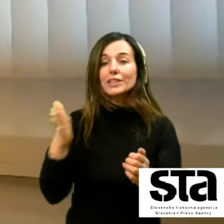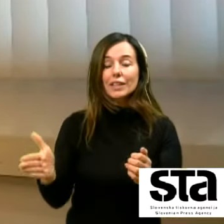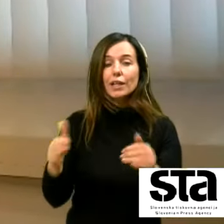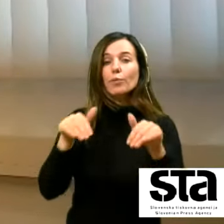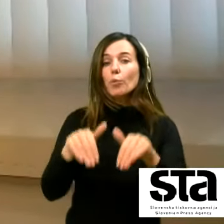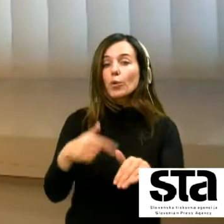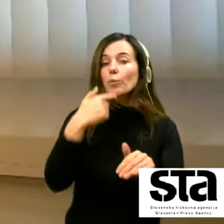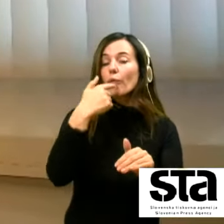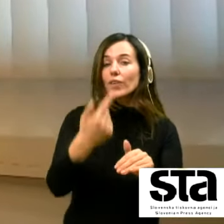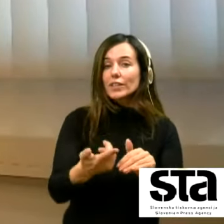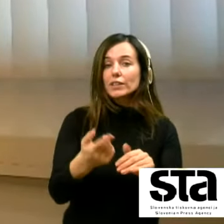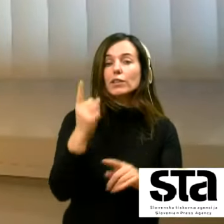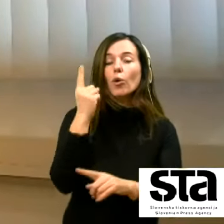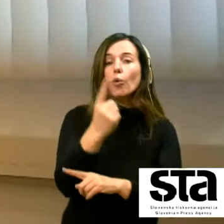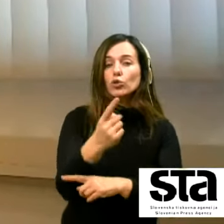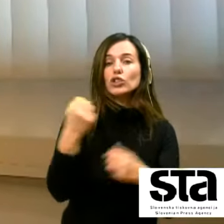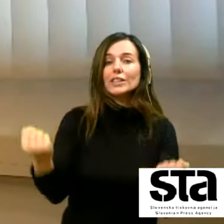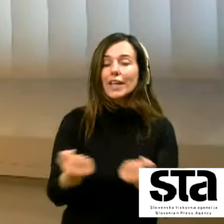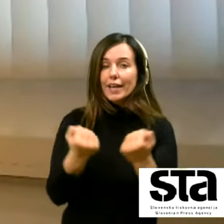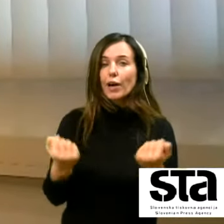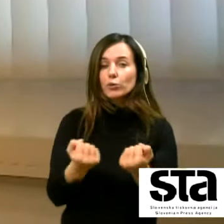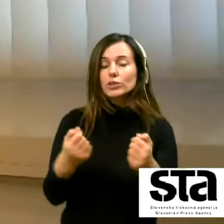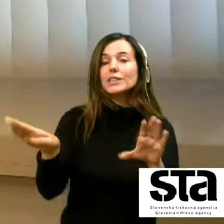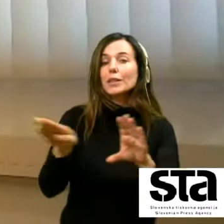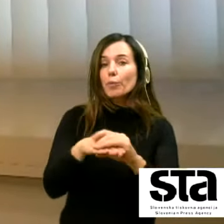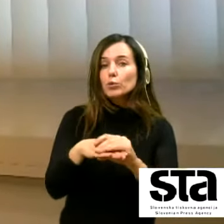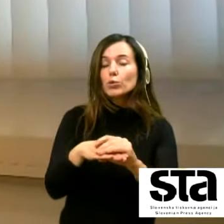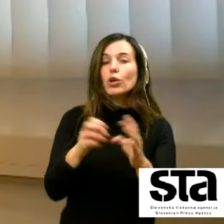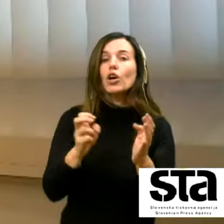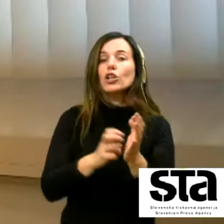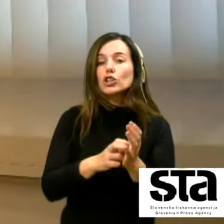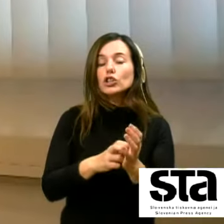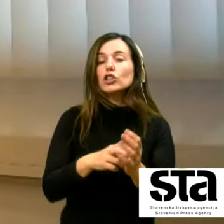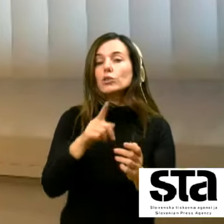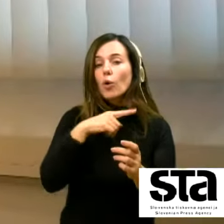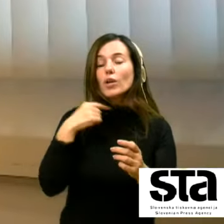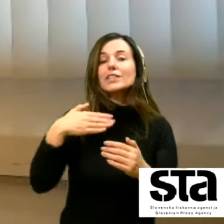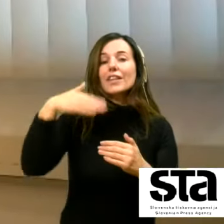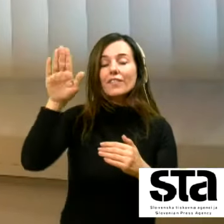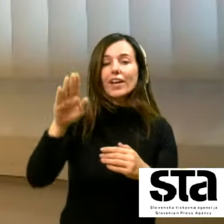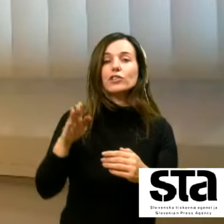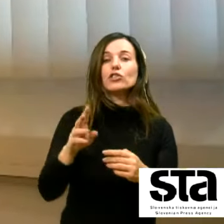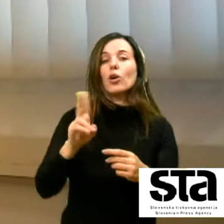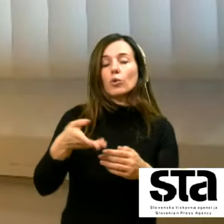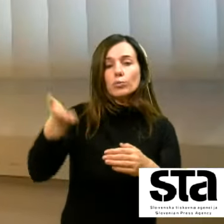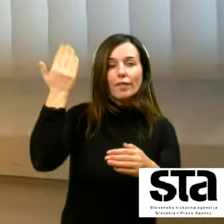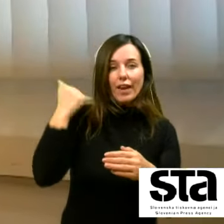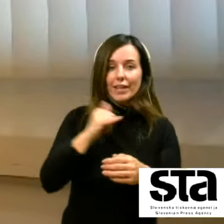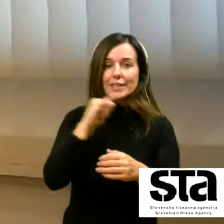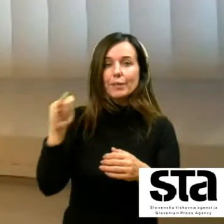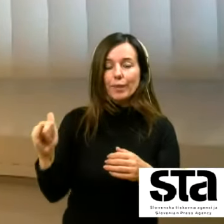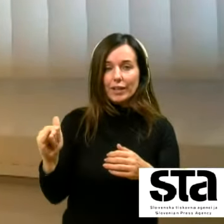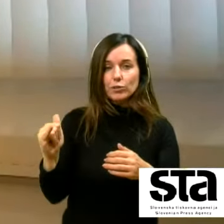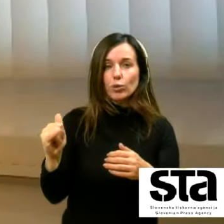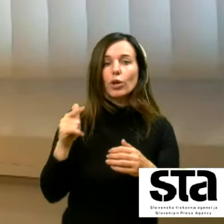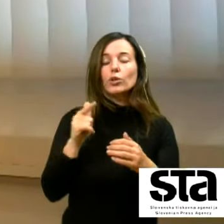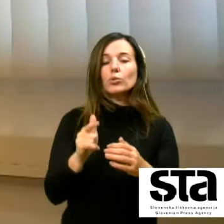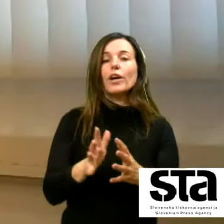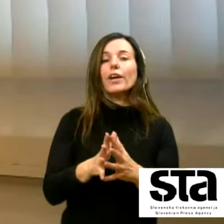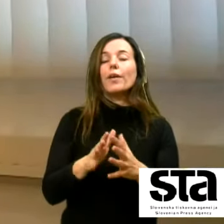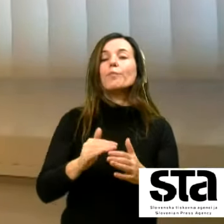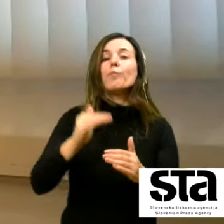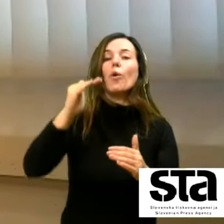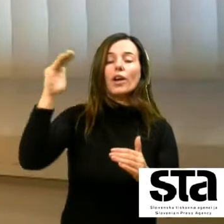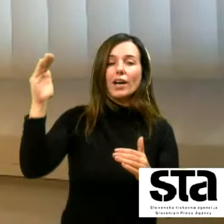moram reči da določen dejavnosti pa zaposlujo še bistvo na večjem delu kot so v lanskem letu tudi veki poraz v